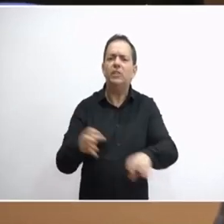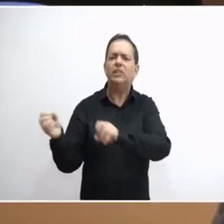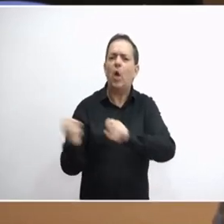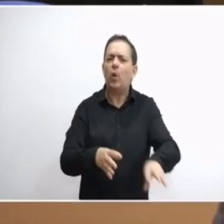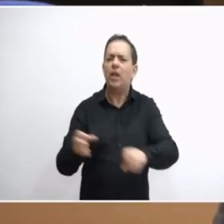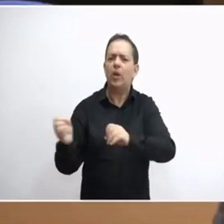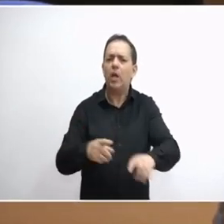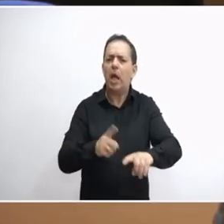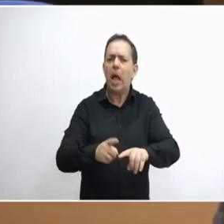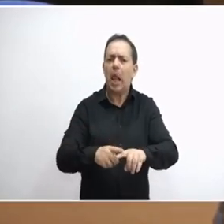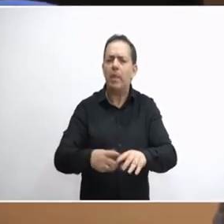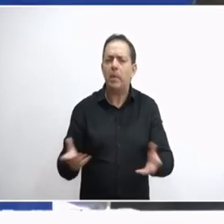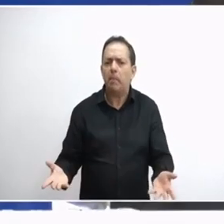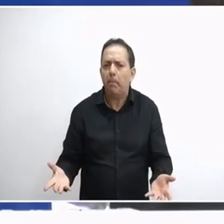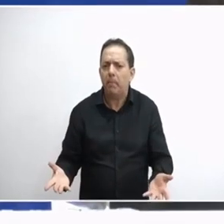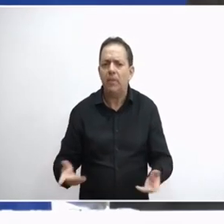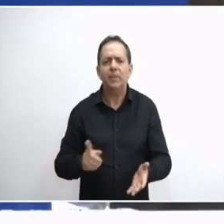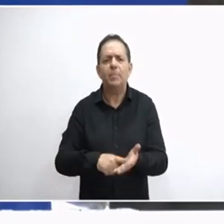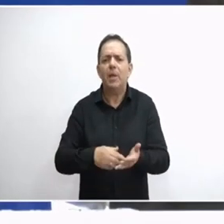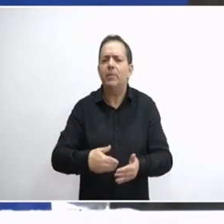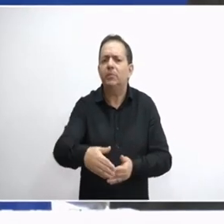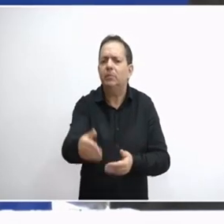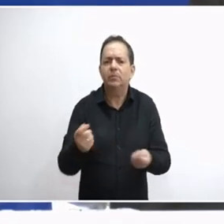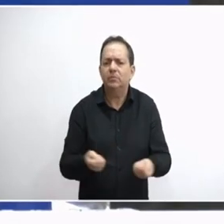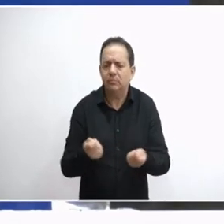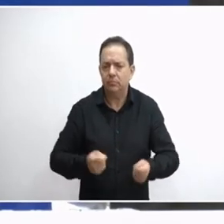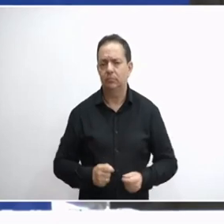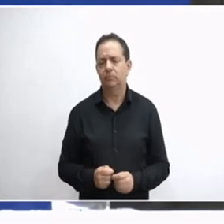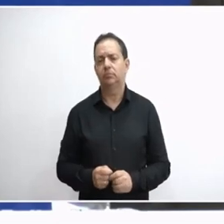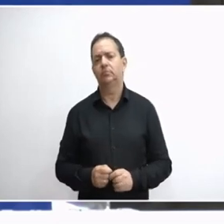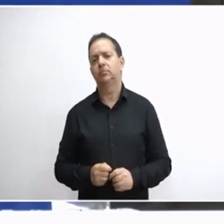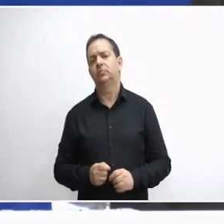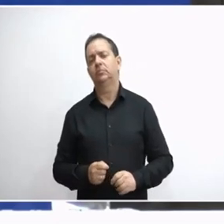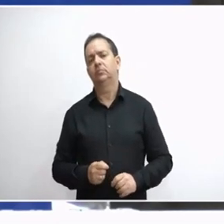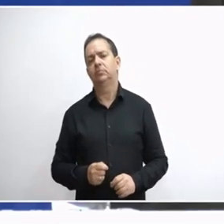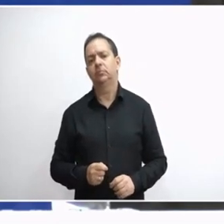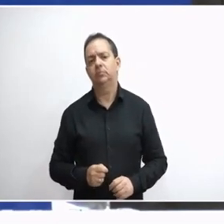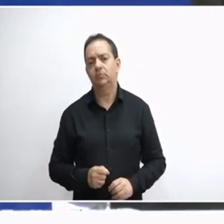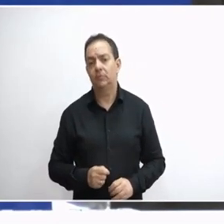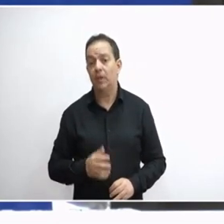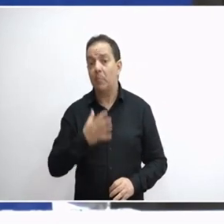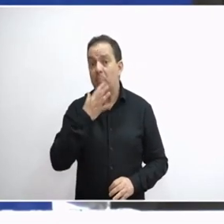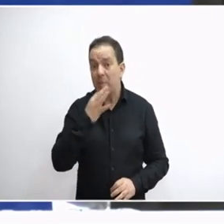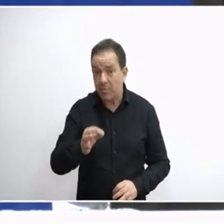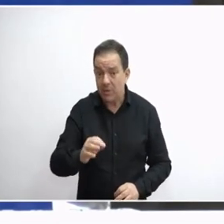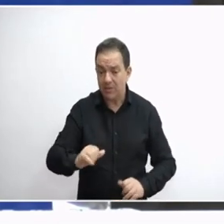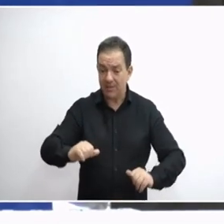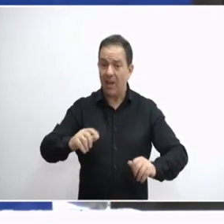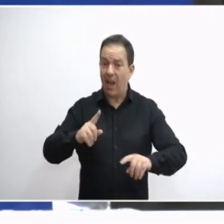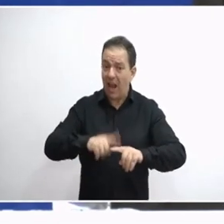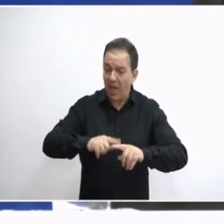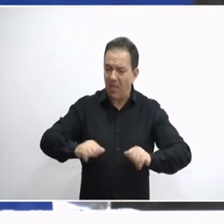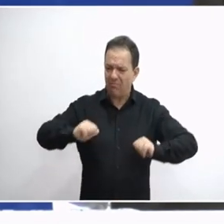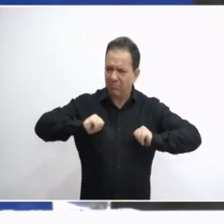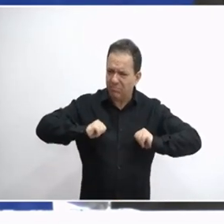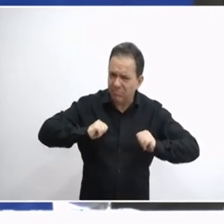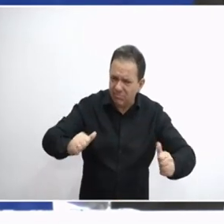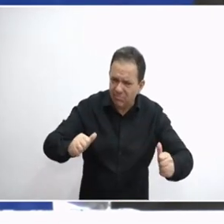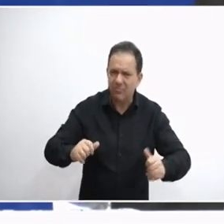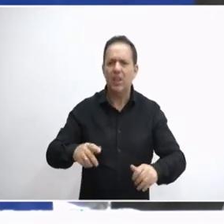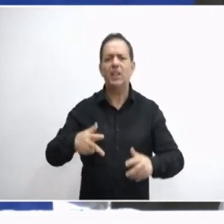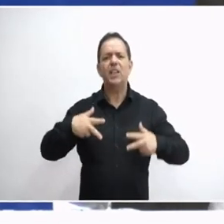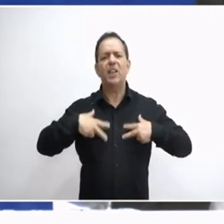Πού οφείλεται αυτό και τι πρέπει να γίνει. Αυτό είναι μια καθαρή πολιτική αντίστροφη βούληση της Ελλάδας και των κυβερνητικών